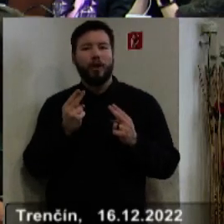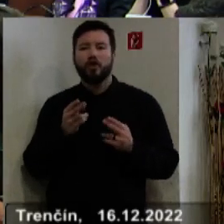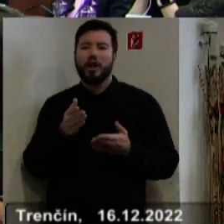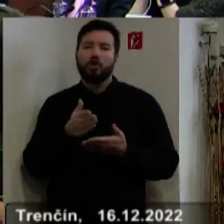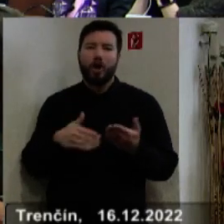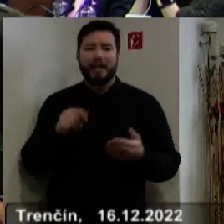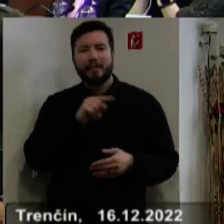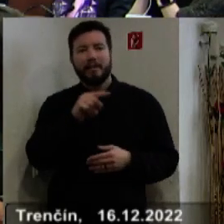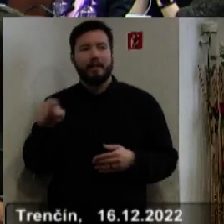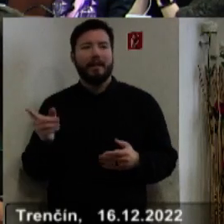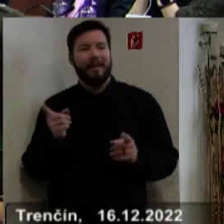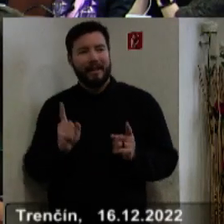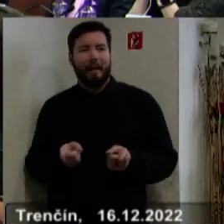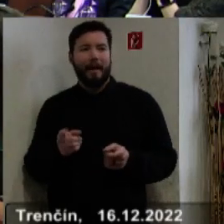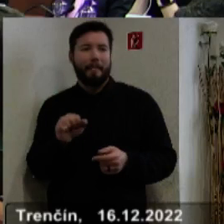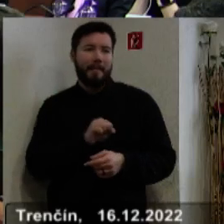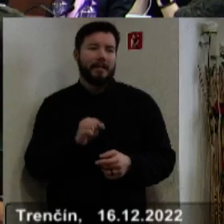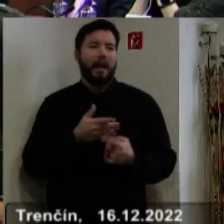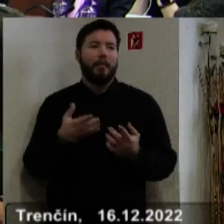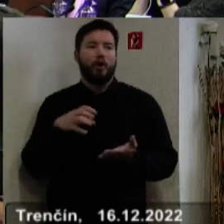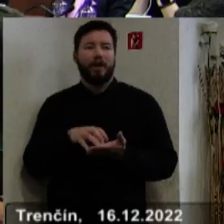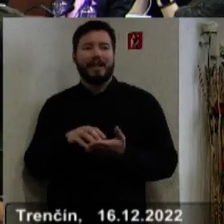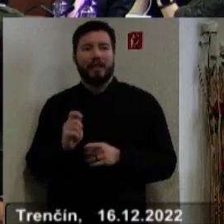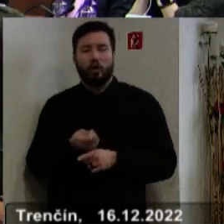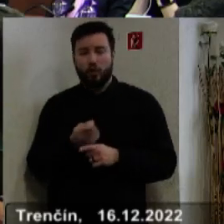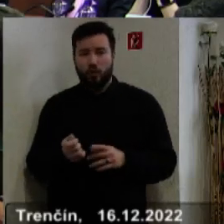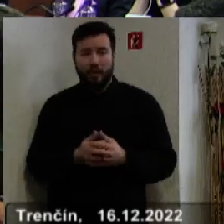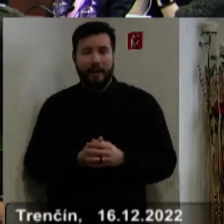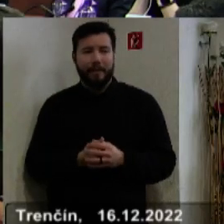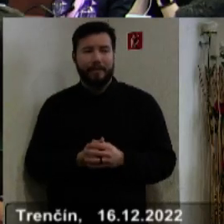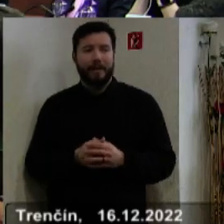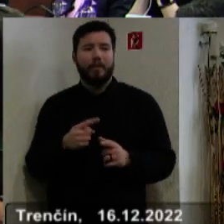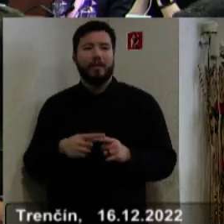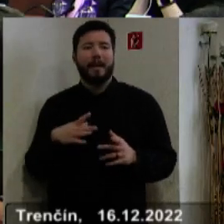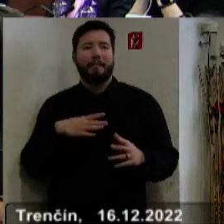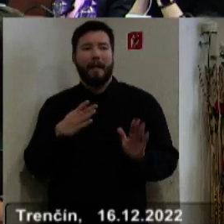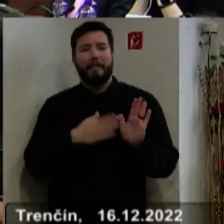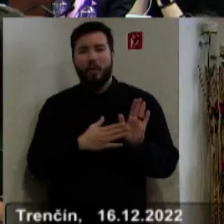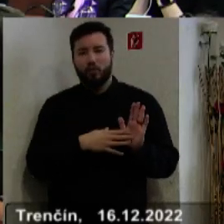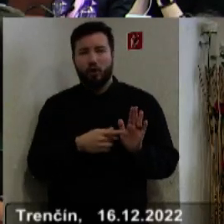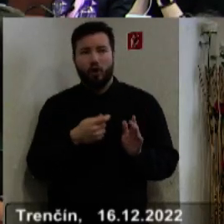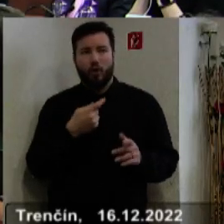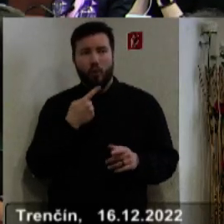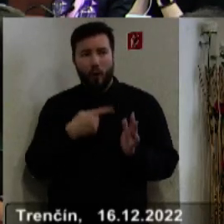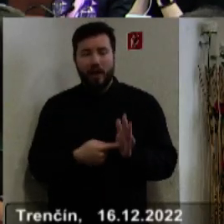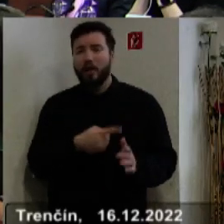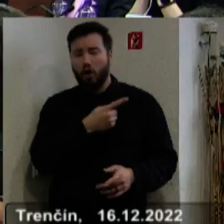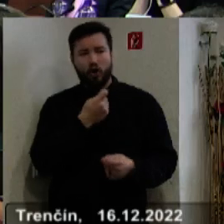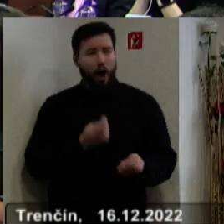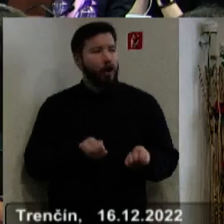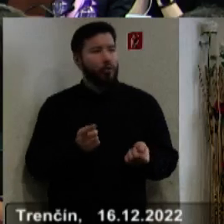najdôležitejších veciach, ktoré treba v meste či v okrese rekonštruovať a nakoniec aj príspevok pán Matušika ukazuje, že promptne